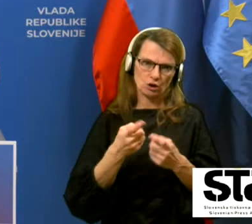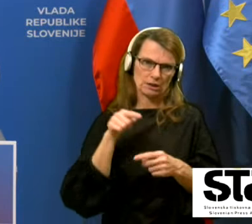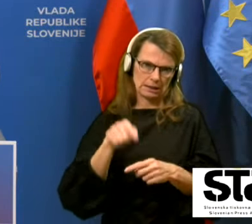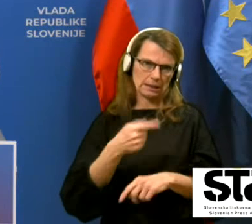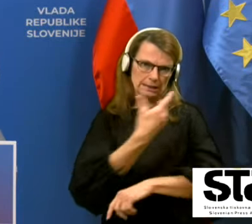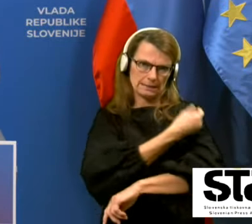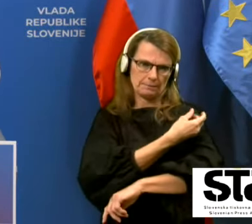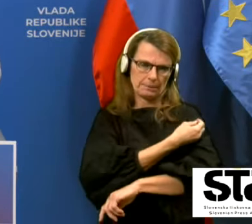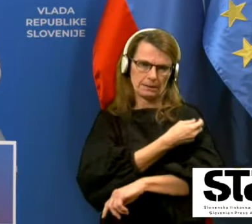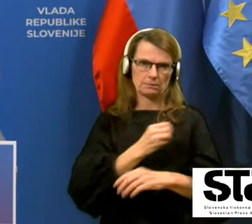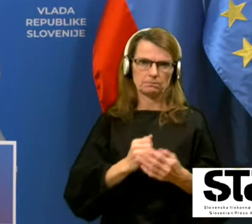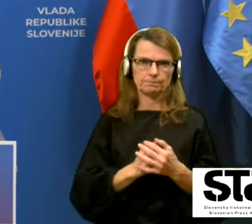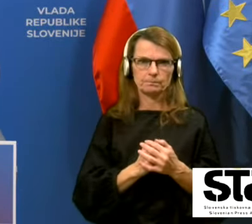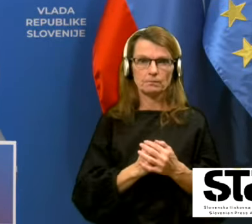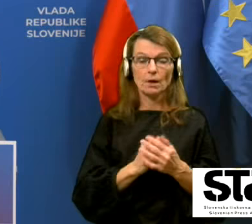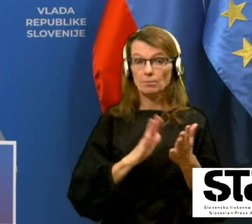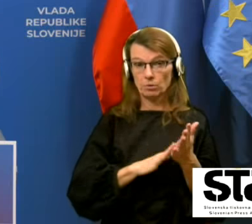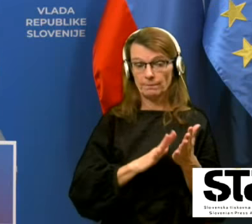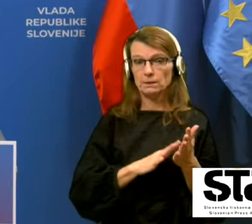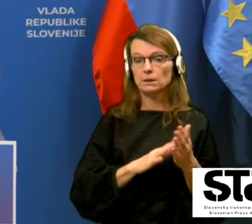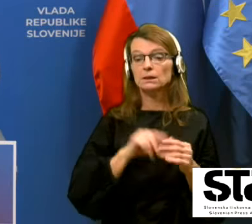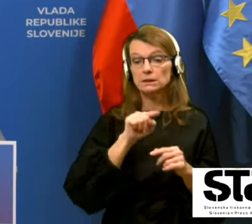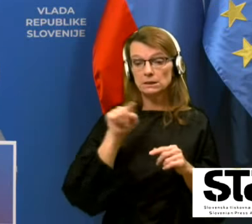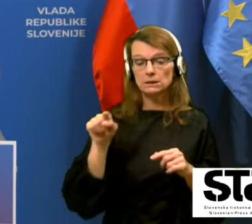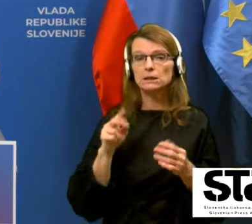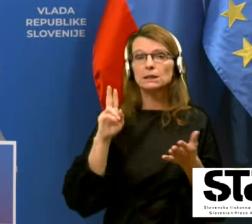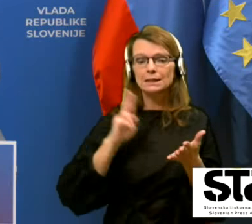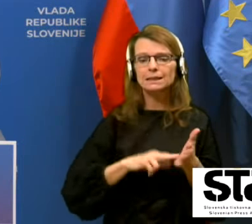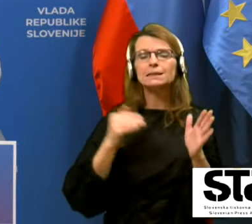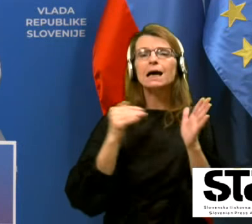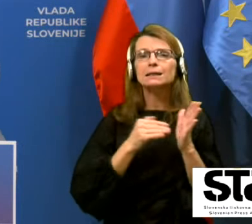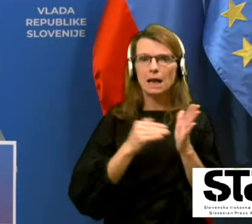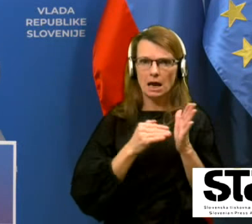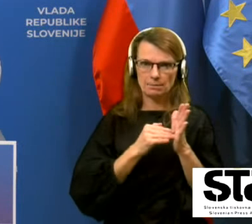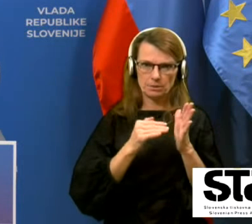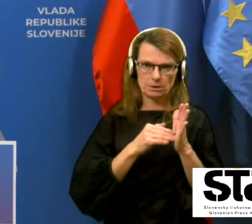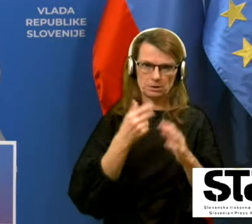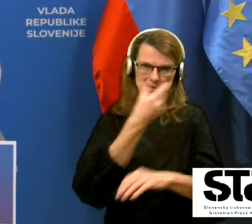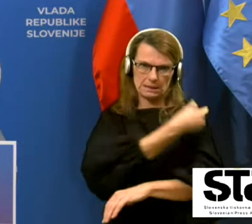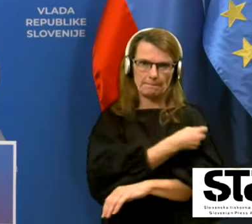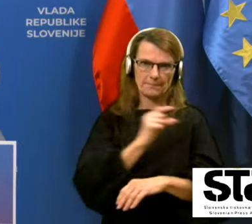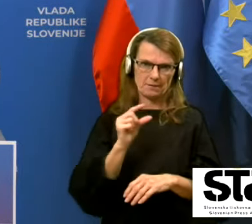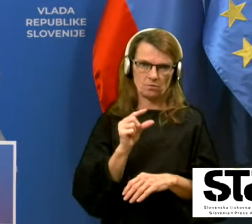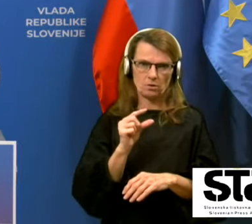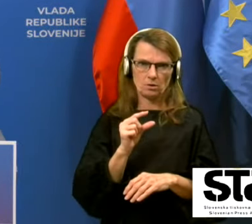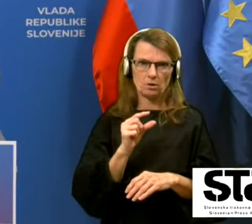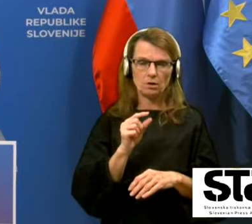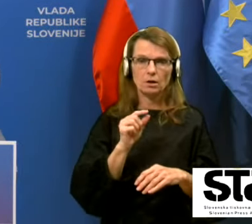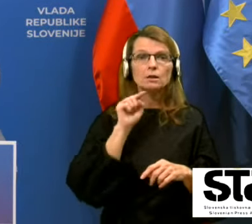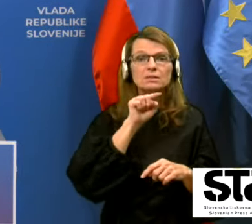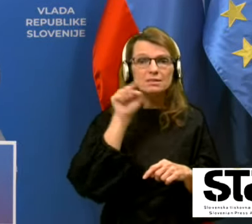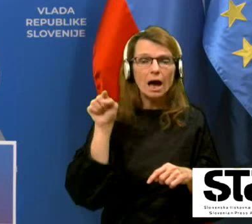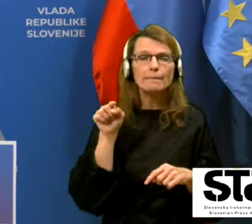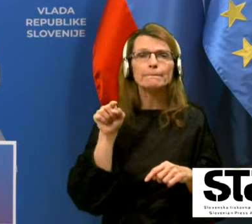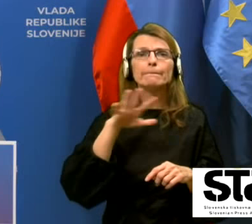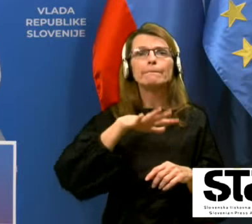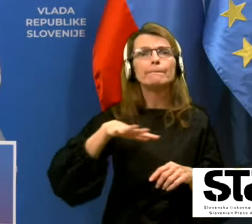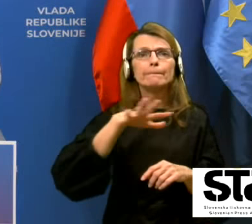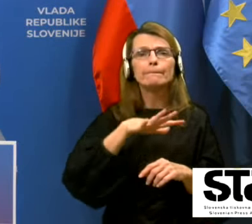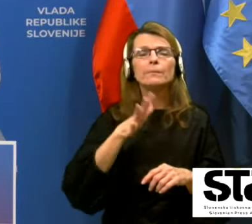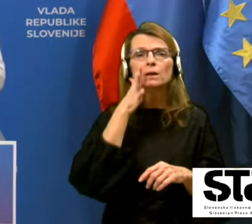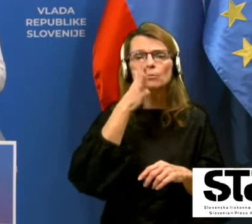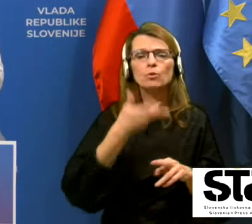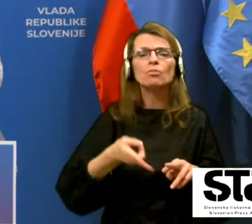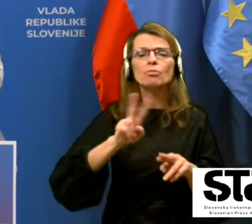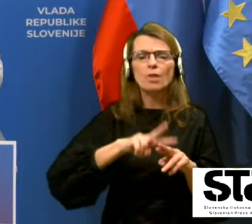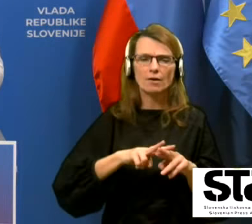se cepijo tisti, ki je cepivo res rabi. Ker to je, ker ni eno cepivo. Je cepivo tam, ker bo naredilo največ učinka, tam, kar bo rešilo